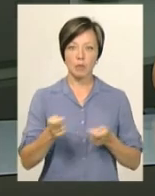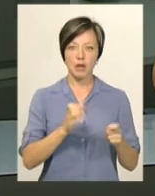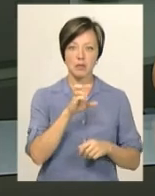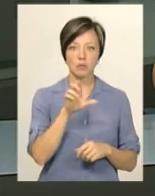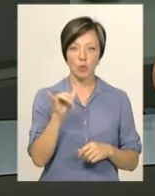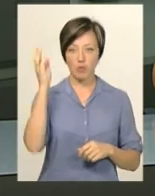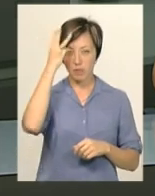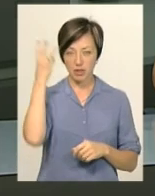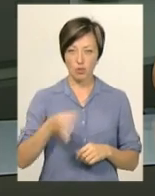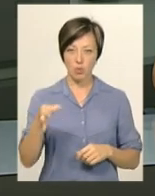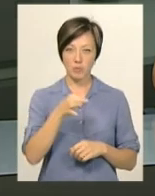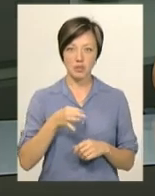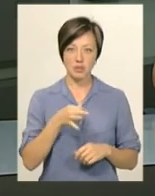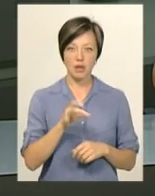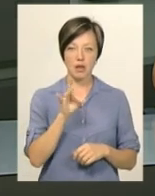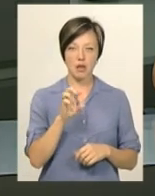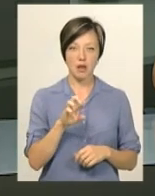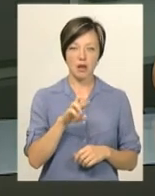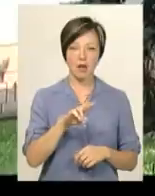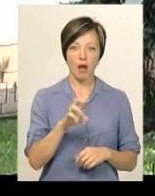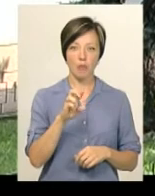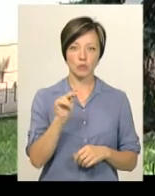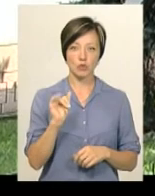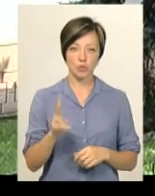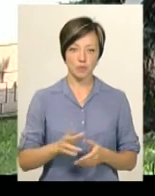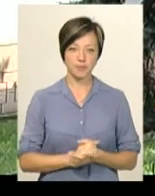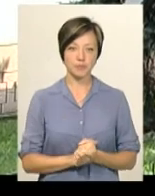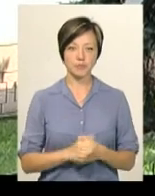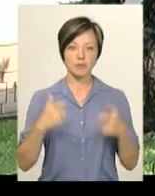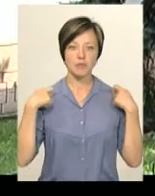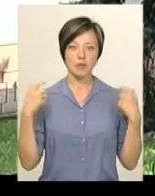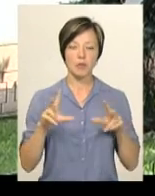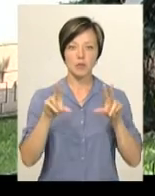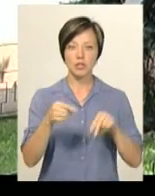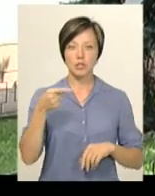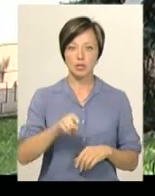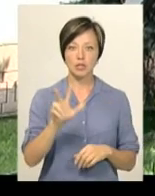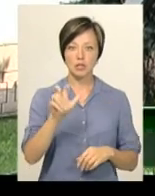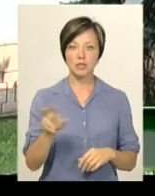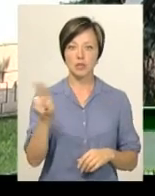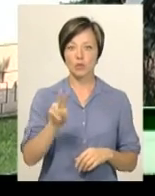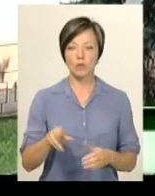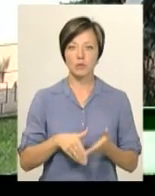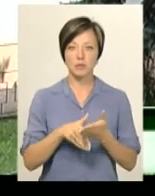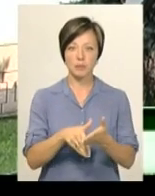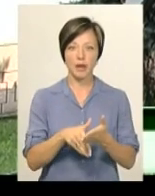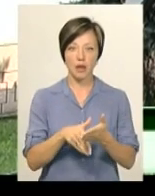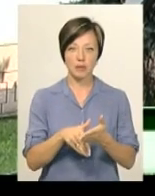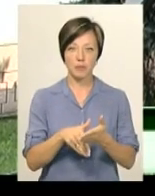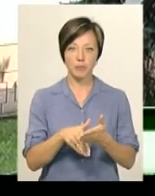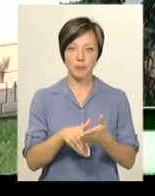Хмельницькій області Людмила Рябчук. Офіцер пообіцяв за 1300 доларів посприяти в ухиленні